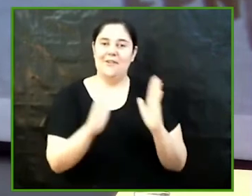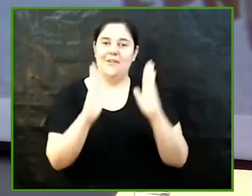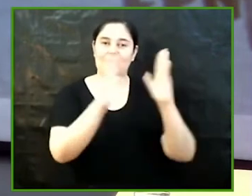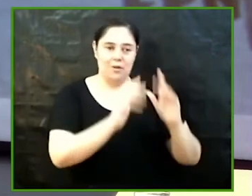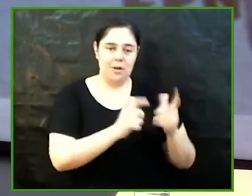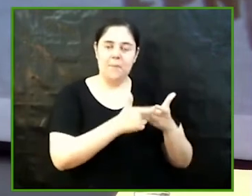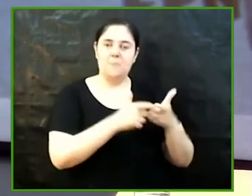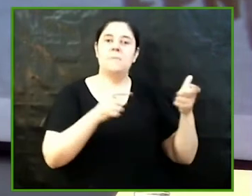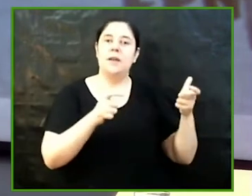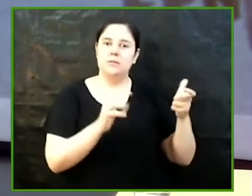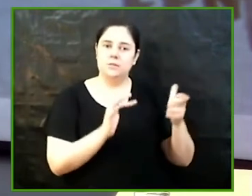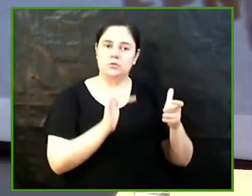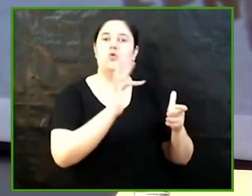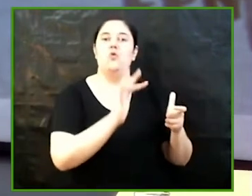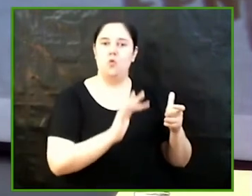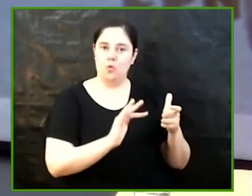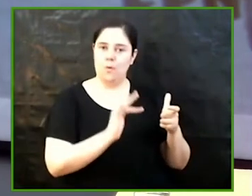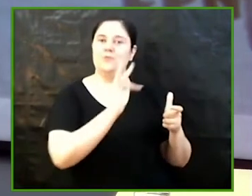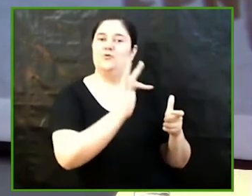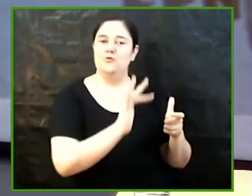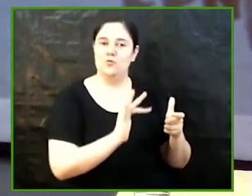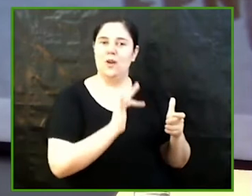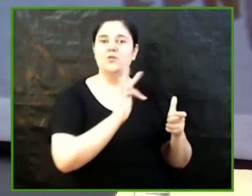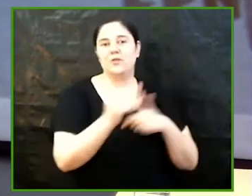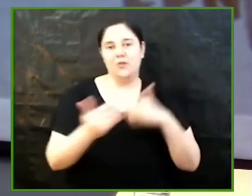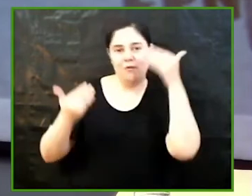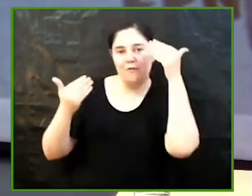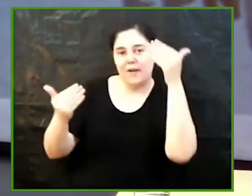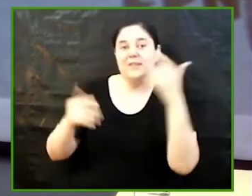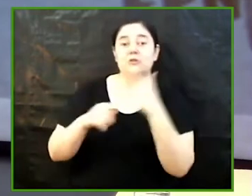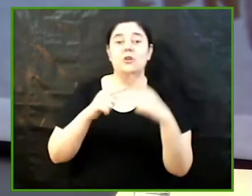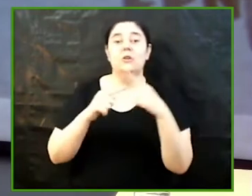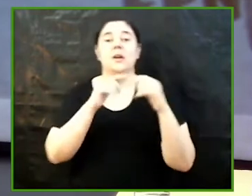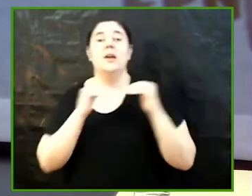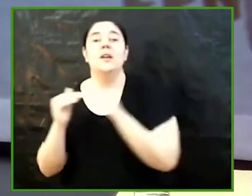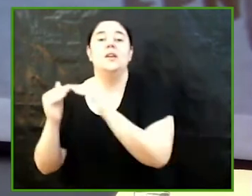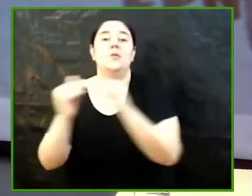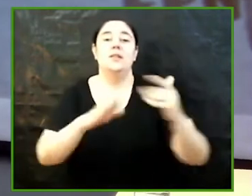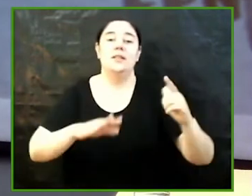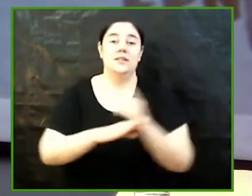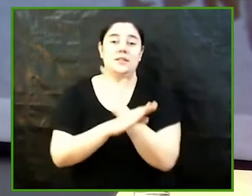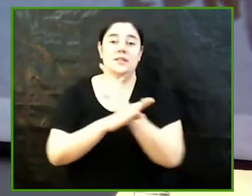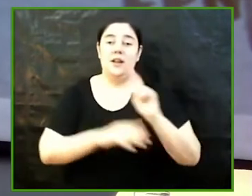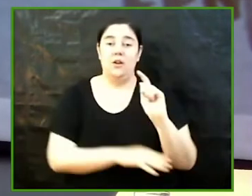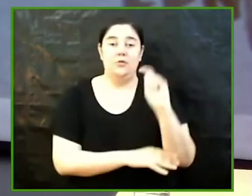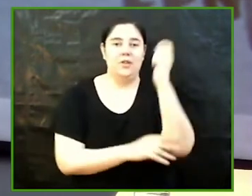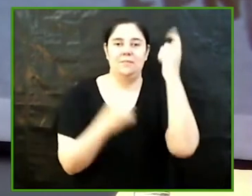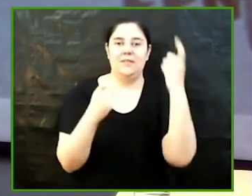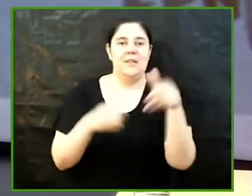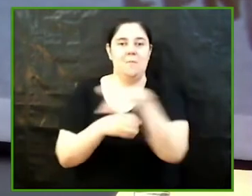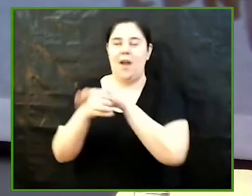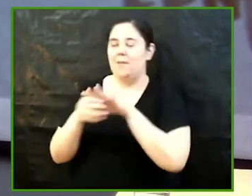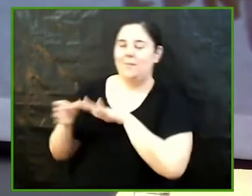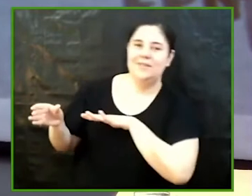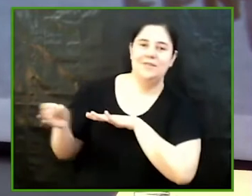perquè si volem aconseguir la igualtat de gènere necessitem realment arribar a tot arreu. Aquest